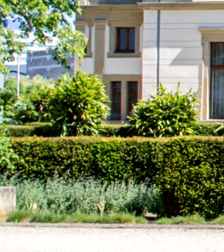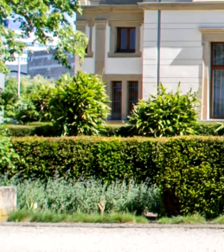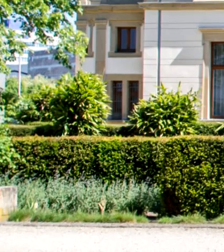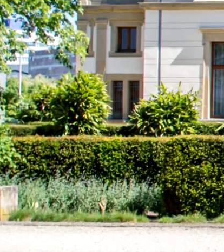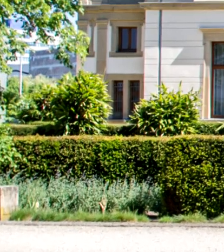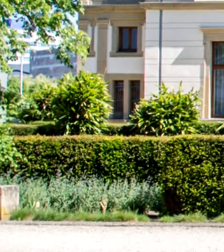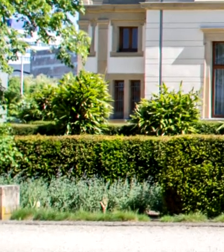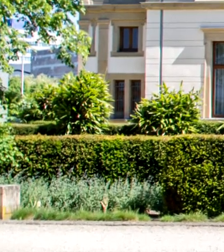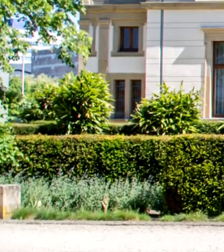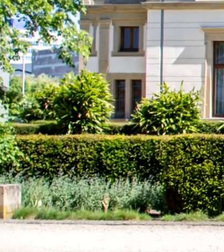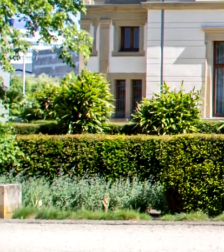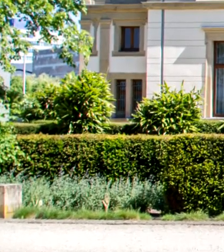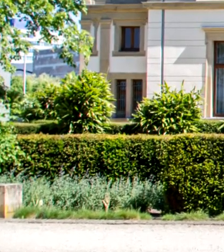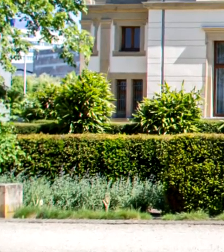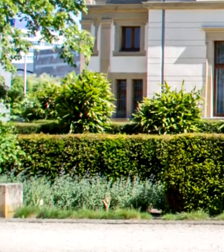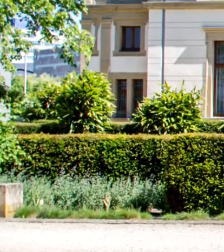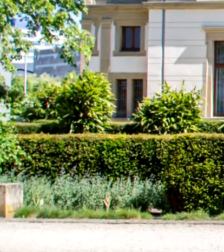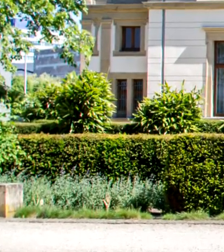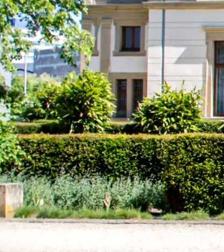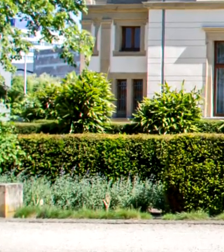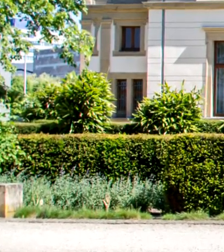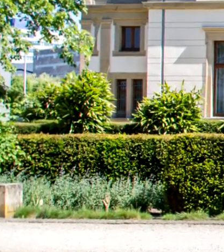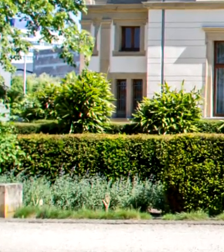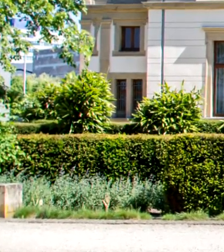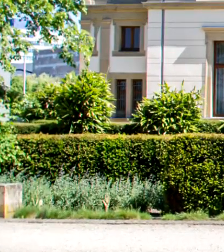Dank dafür, auch nochmal an den Herrn